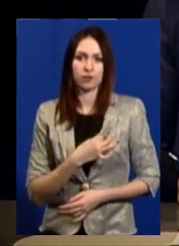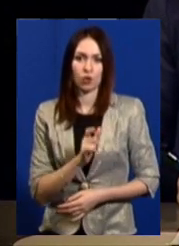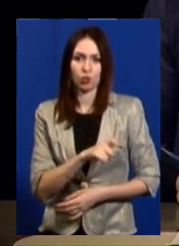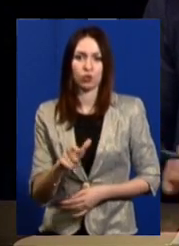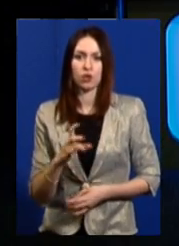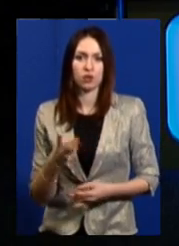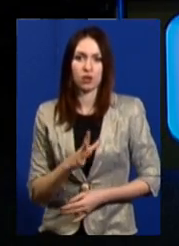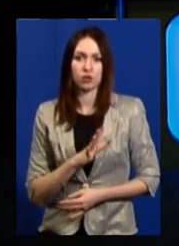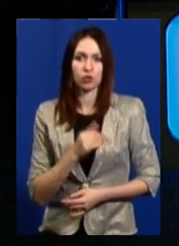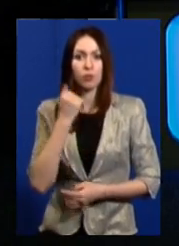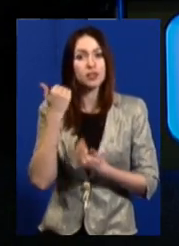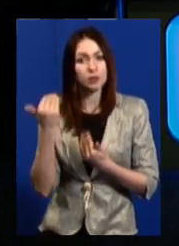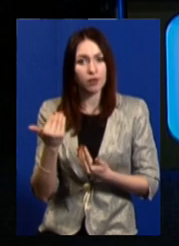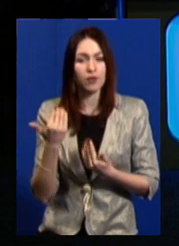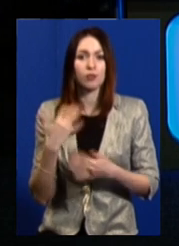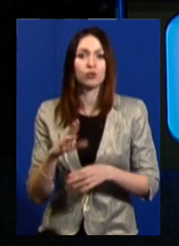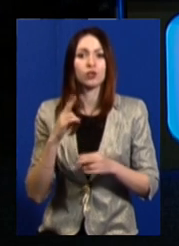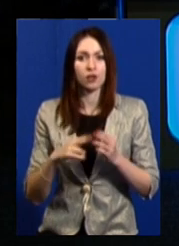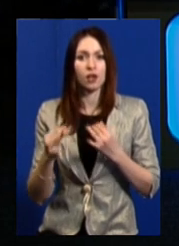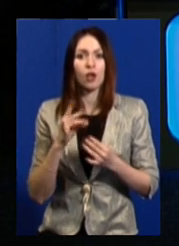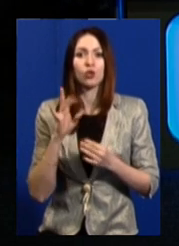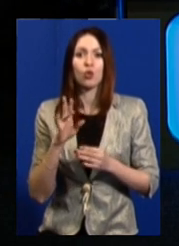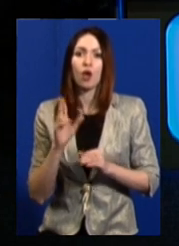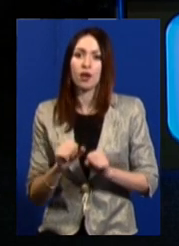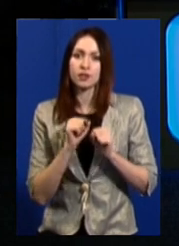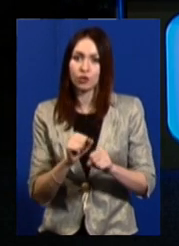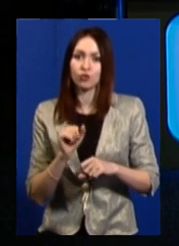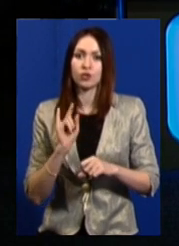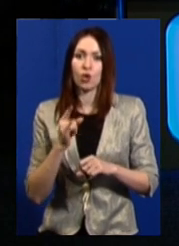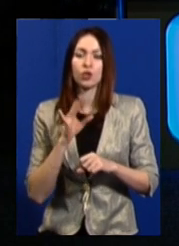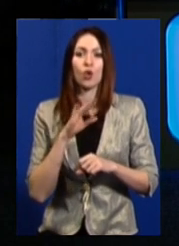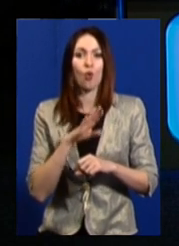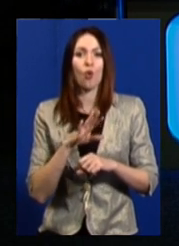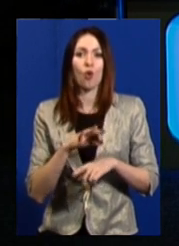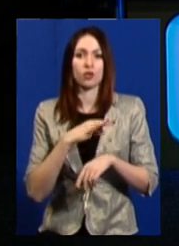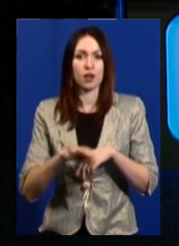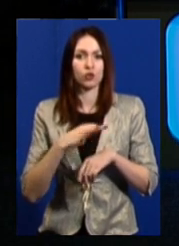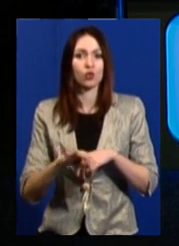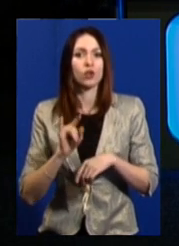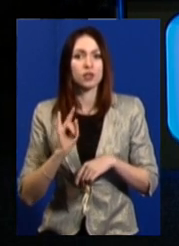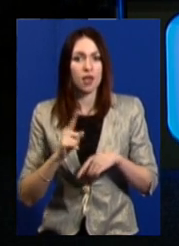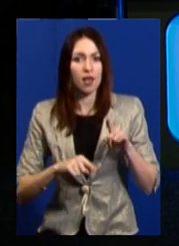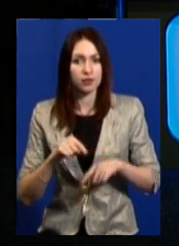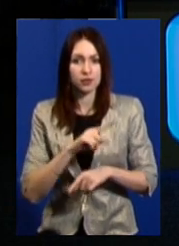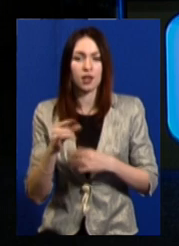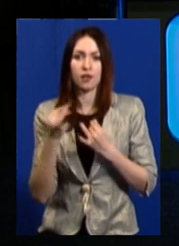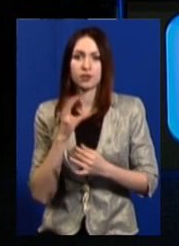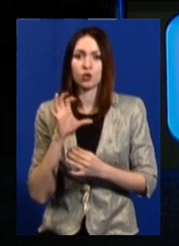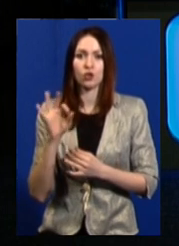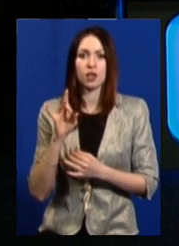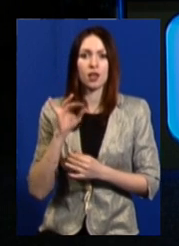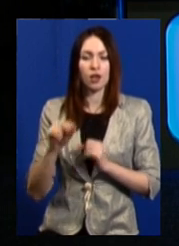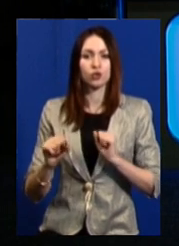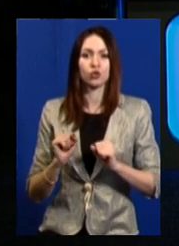Дякую вам. Час програми вичерпано. жаль, про те, як захистити дітей від батьківської жорстокості, ми говорили із Оксаною Радіч, керівницею відділу